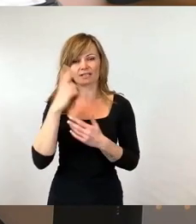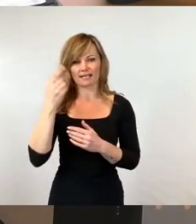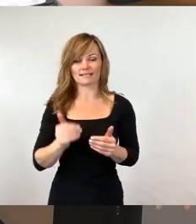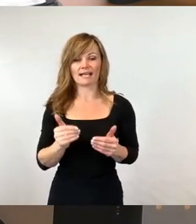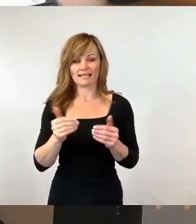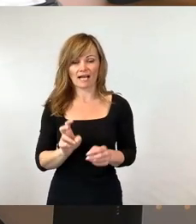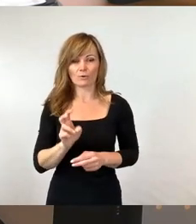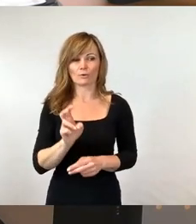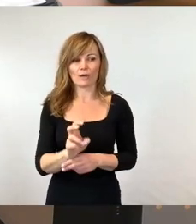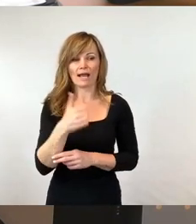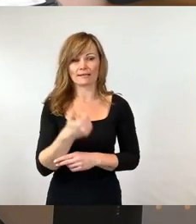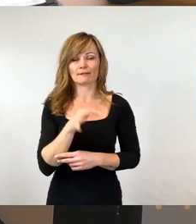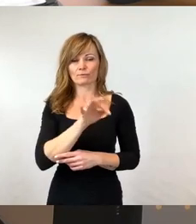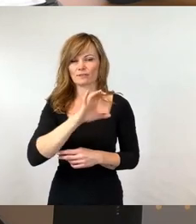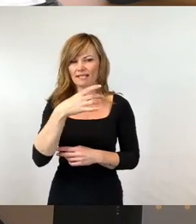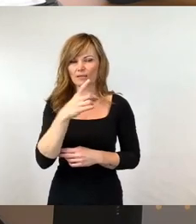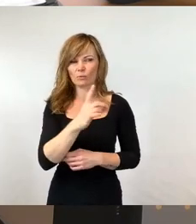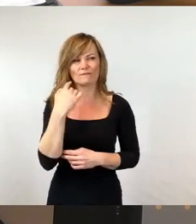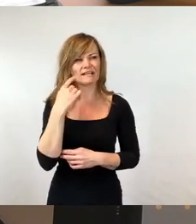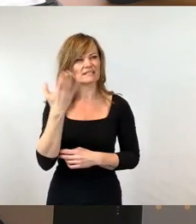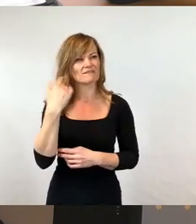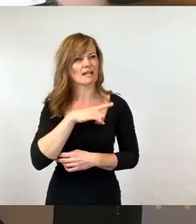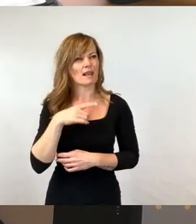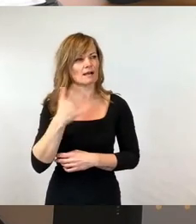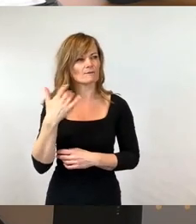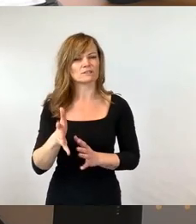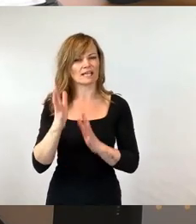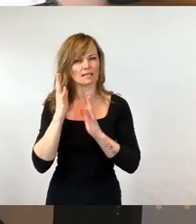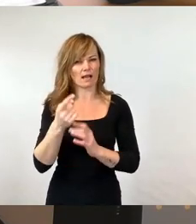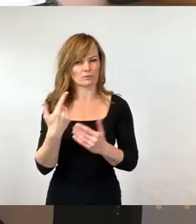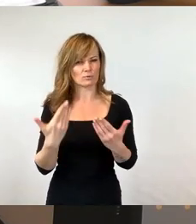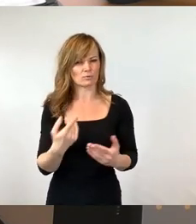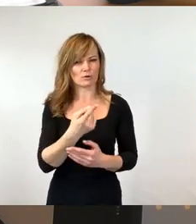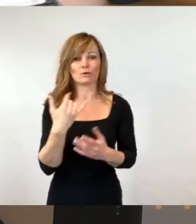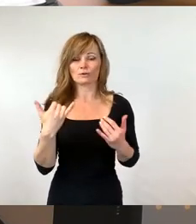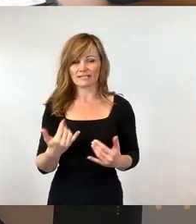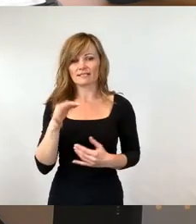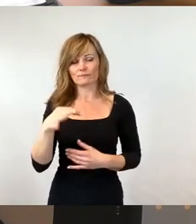Für die CDU, weiß gar nicht, wie lange es her ist, vielleicht zehn Jahre oder so ähnlich. Und jetzt für die Freien Wähler.